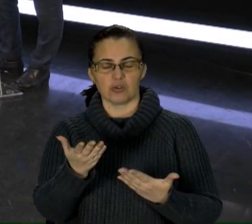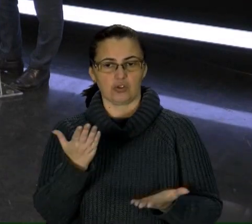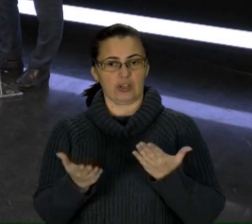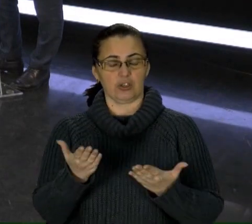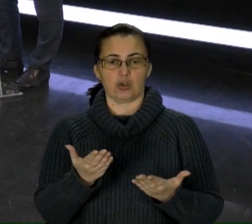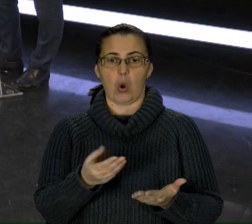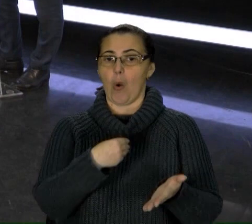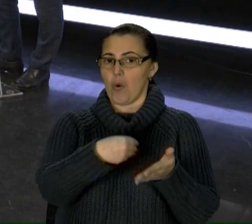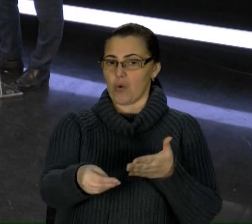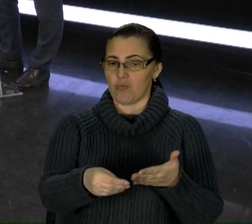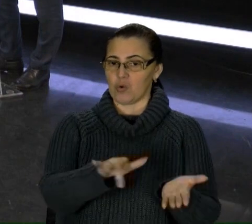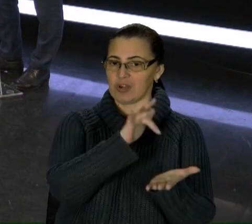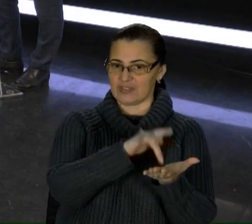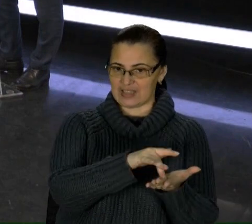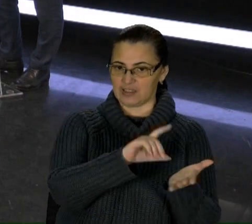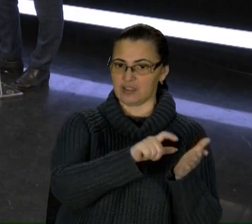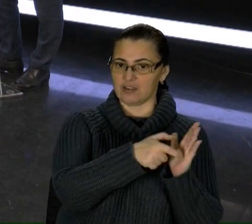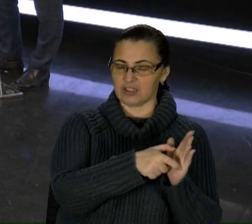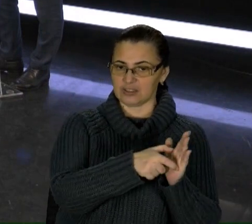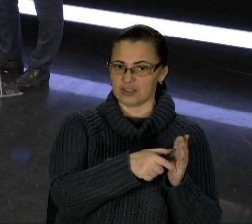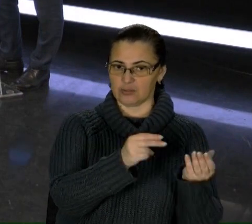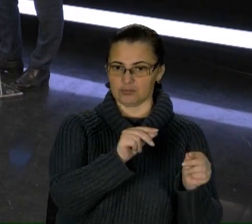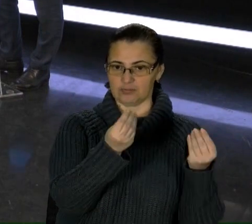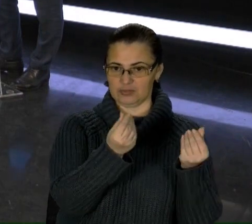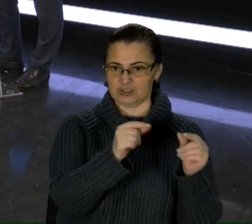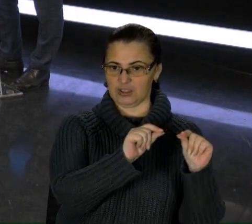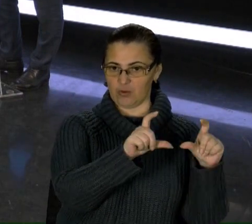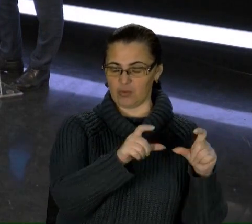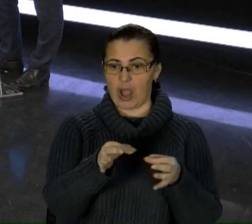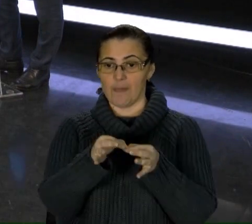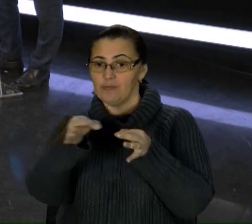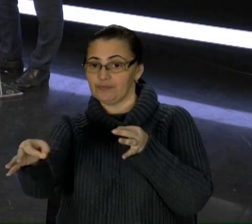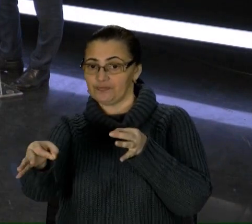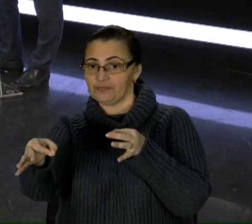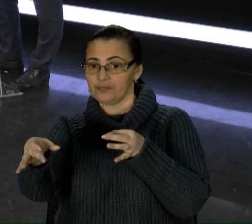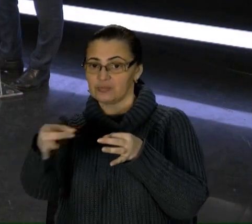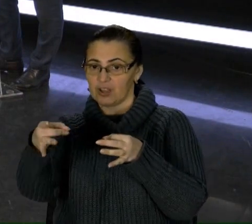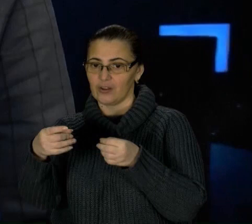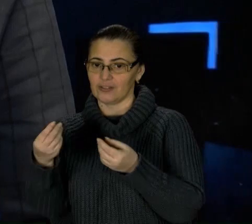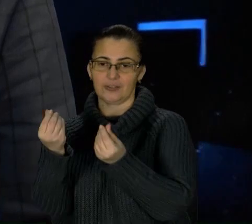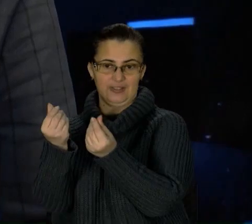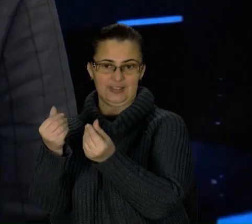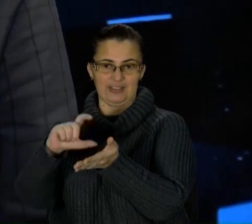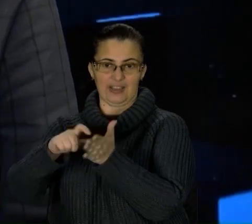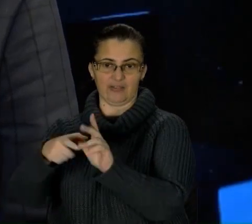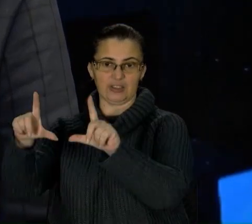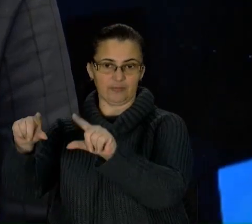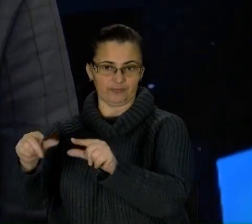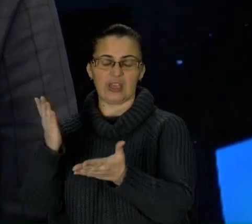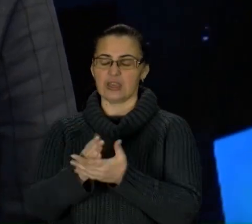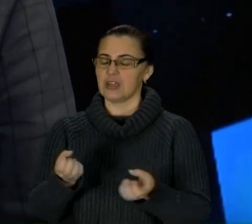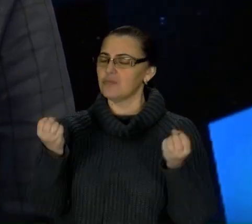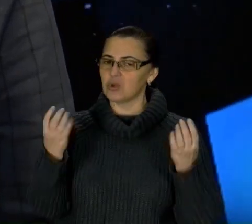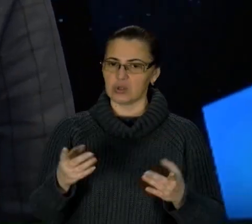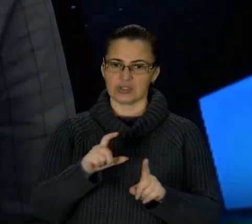в центрі, чи вона купує десь в іншому районі, але вона, відповідно, бере і меншу суму кредиту. Є дуже проста відповідь. Ви можете